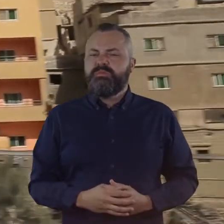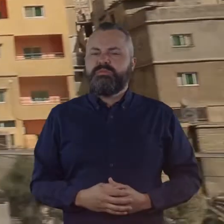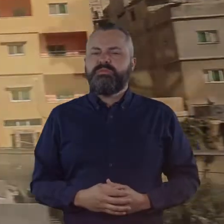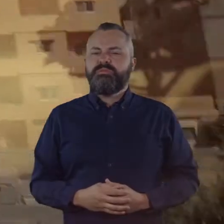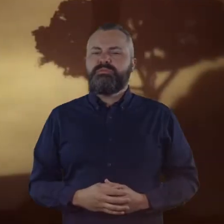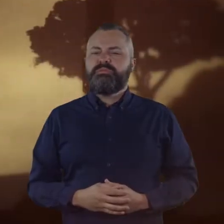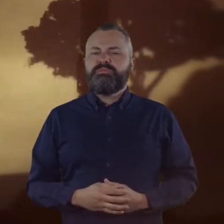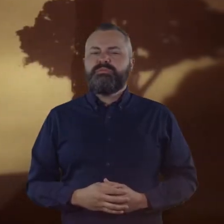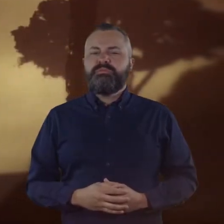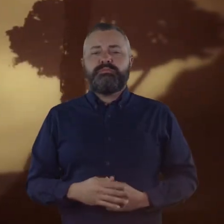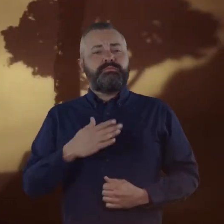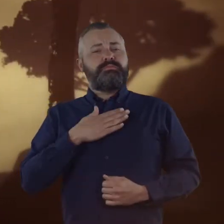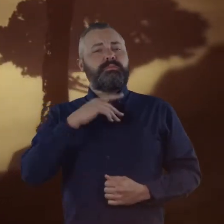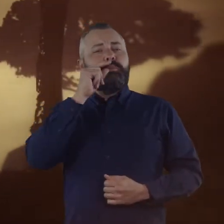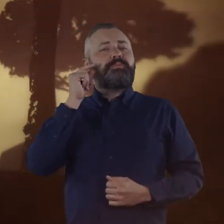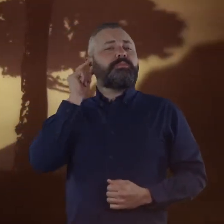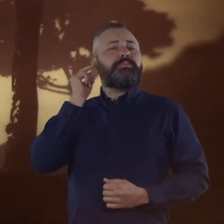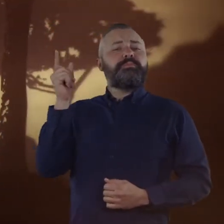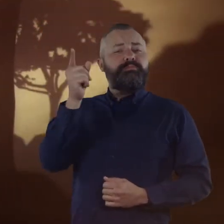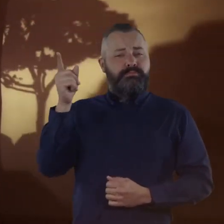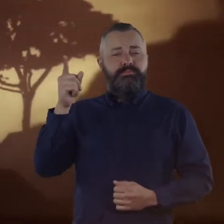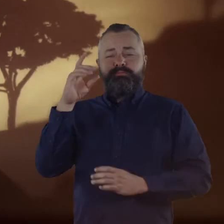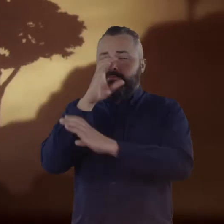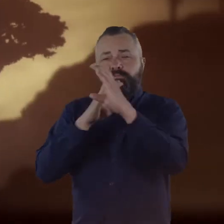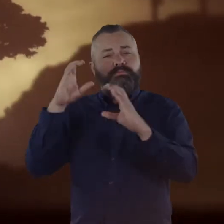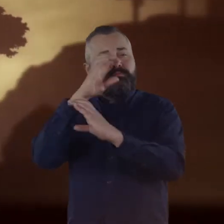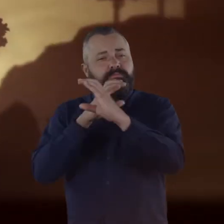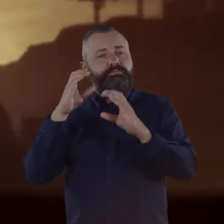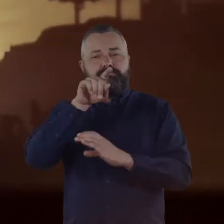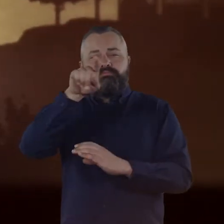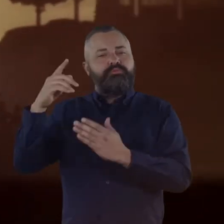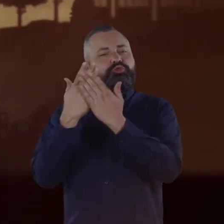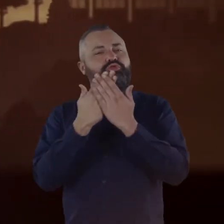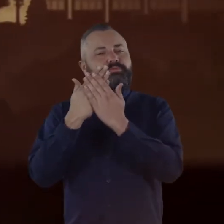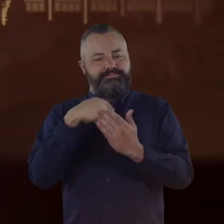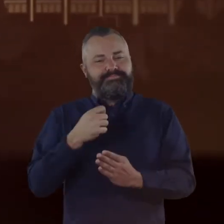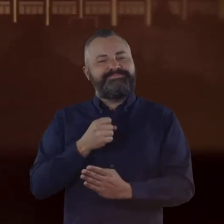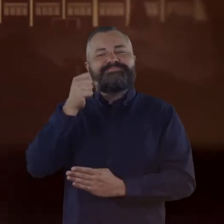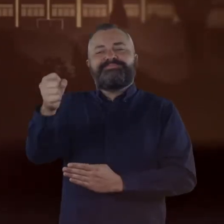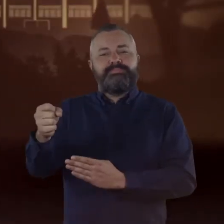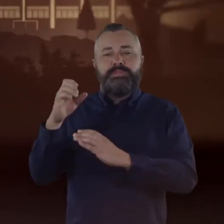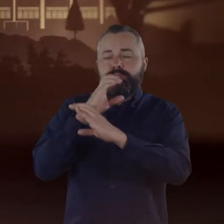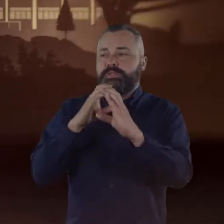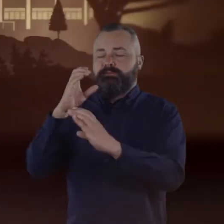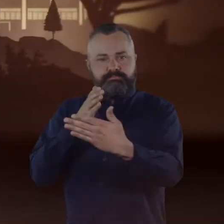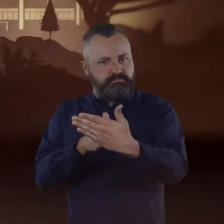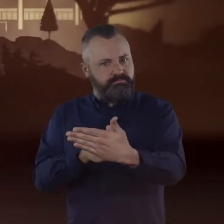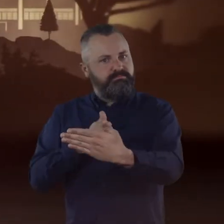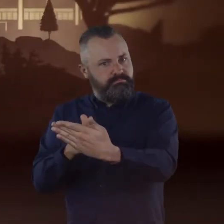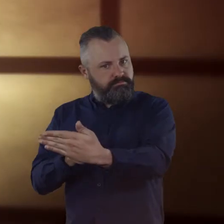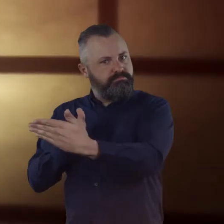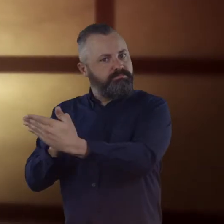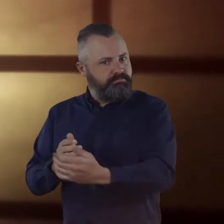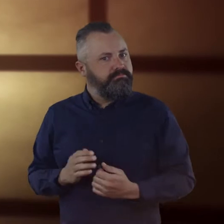فقد بدأ أهلي البحث عن مدرسة رسمية لكن كان من الصعب إيجاد واحدة لقد كانت غير